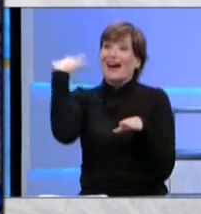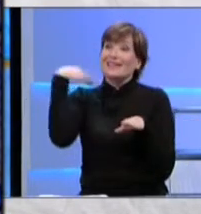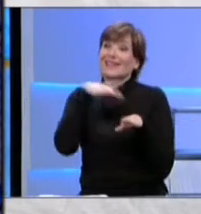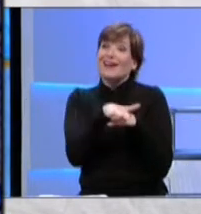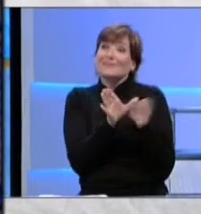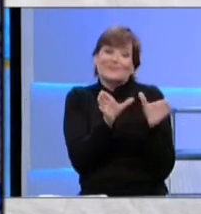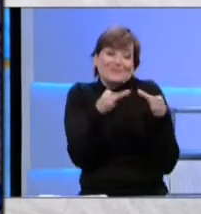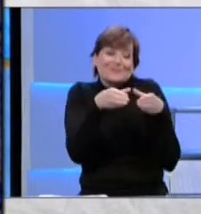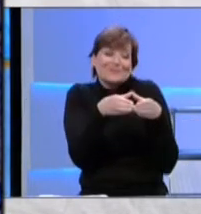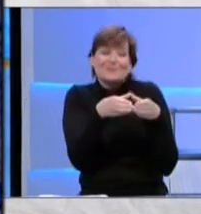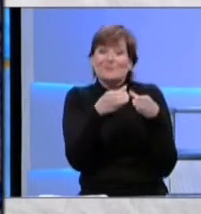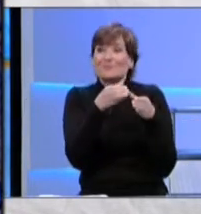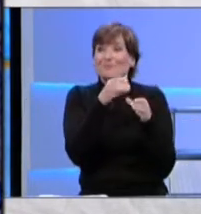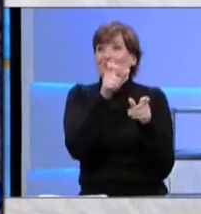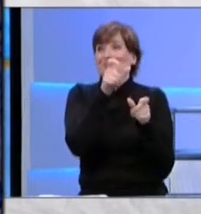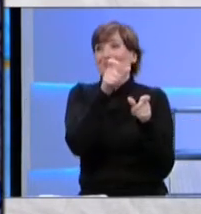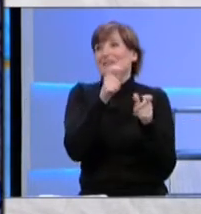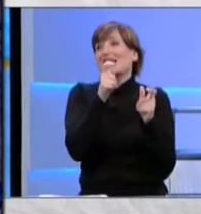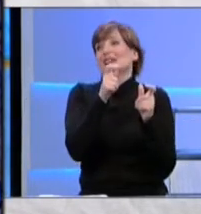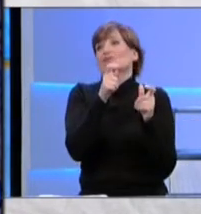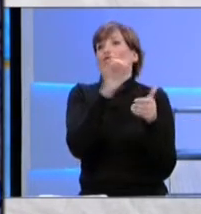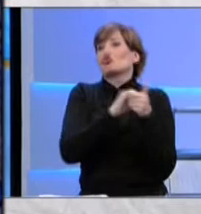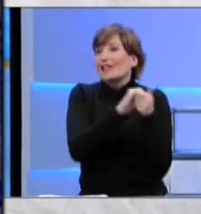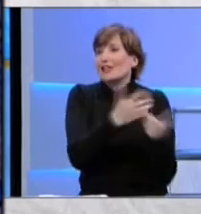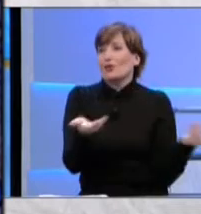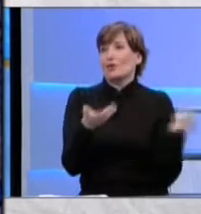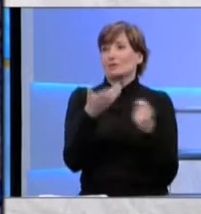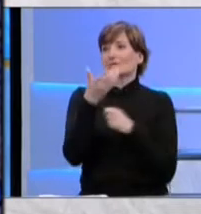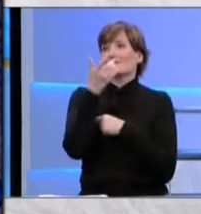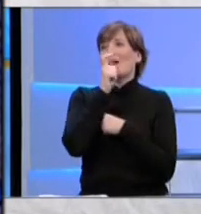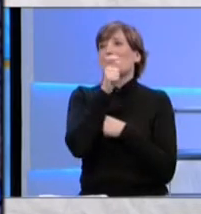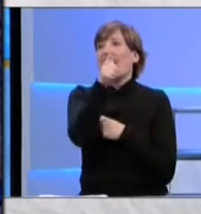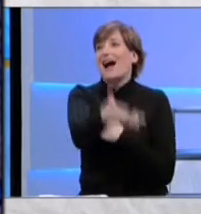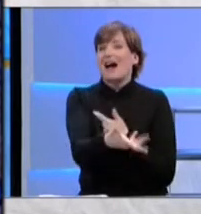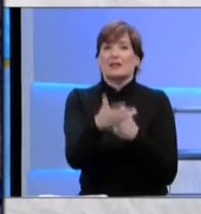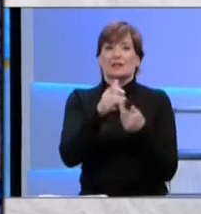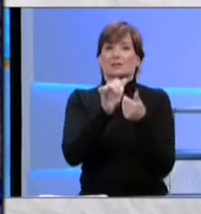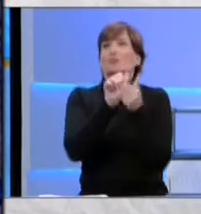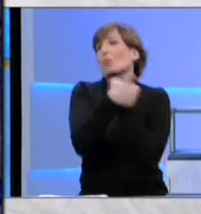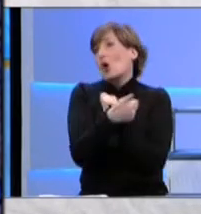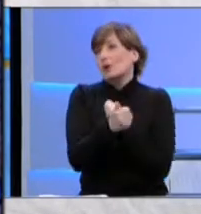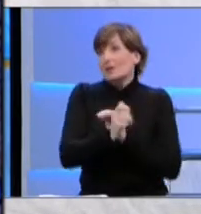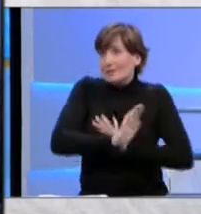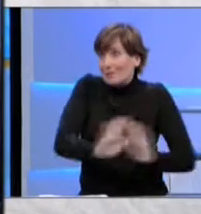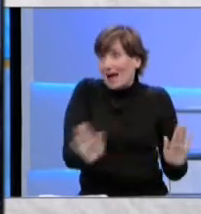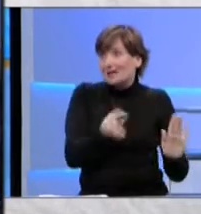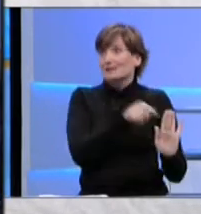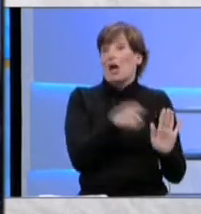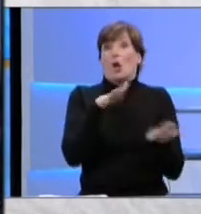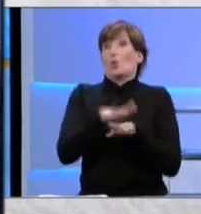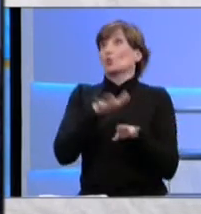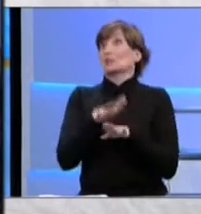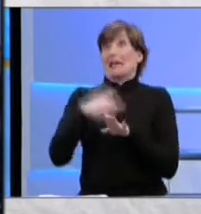cerchie ristrette, nel circolo, al bar, per eventi sportivi, ma certo non veniva